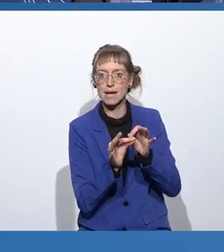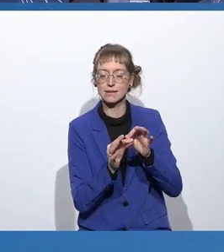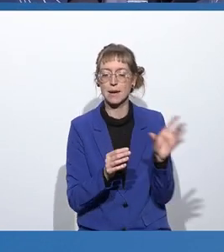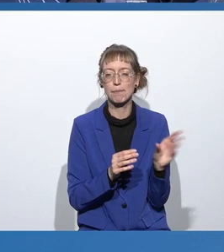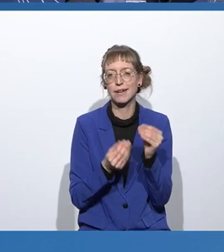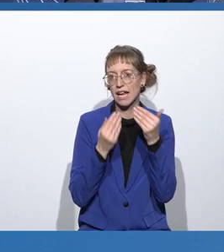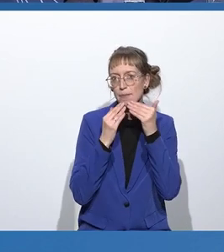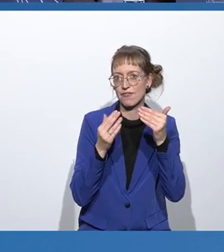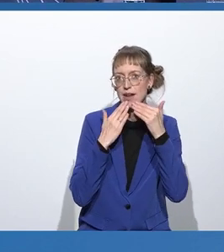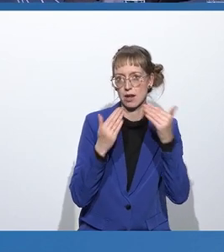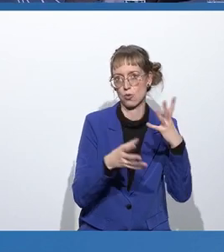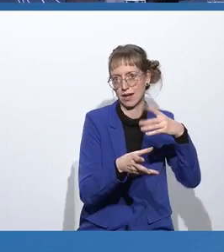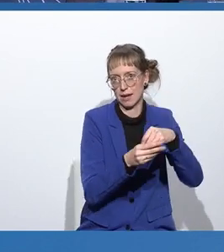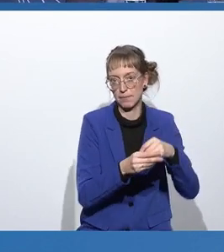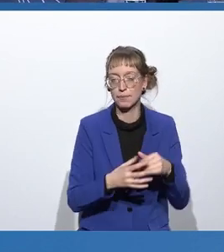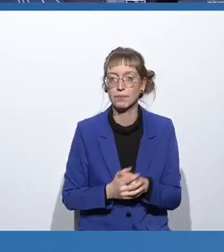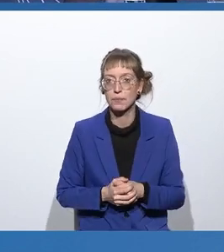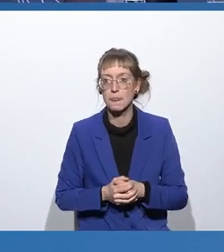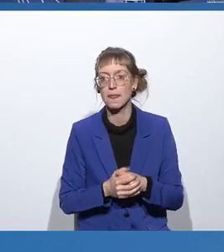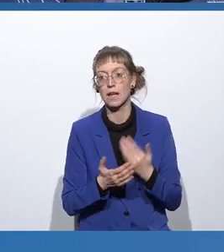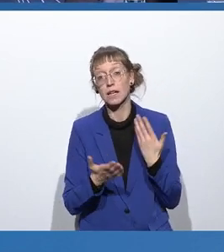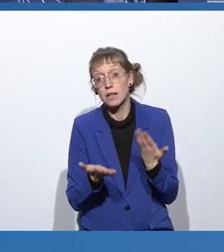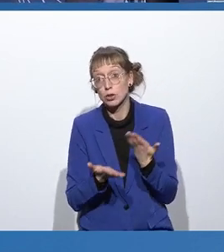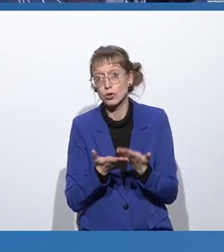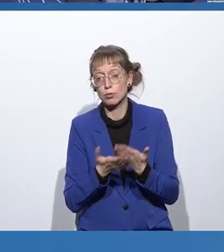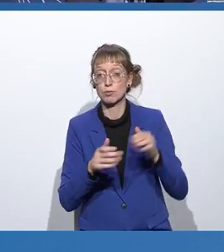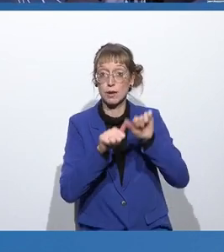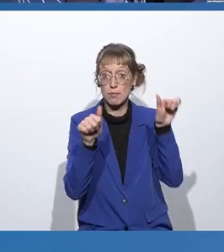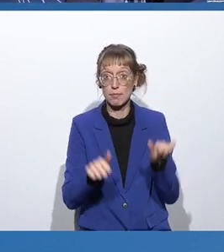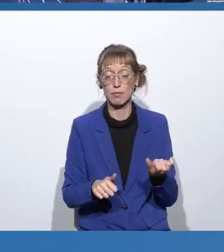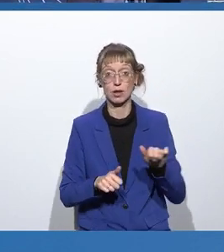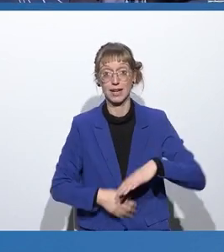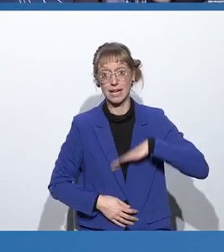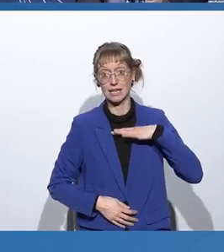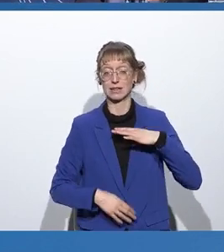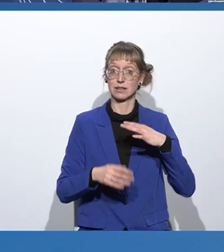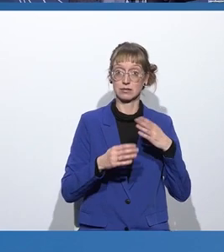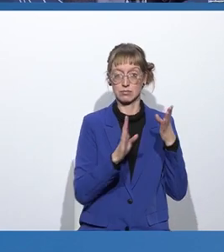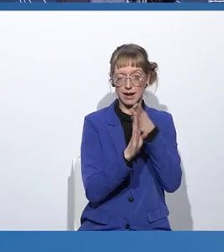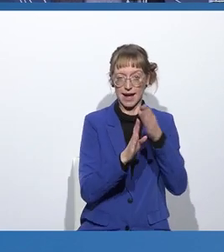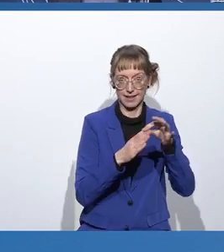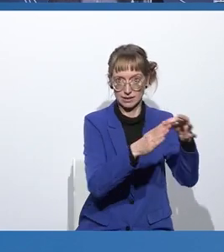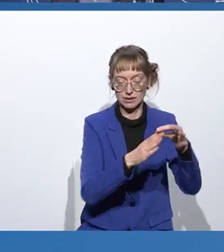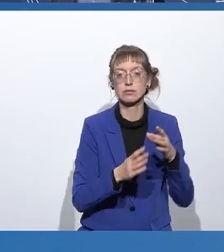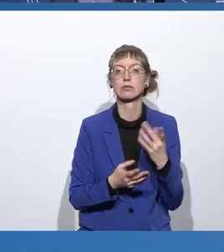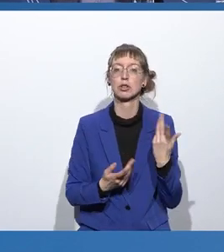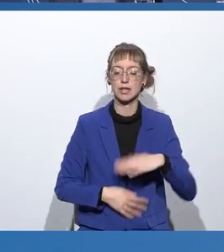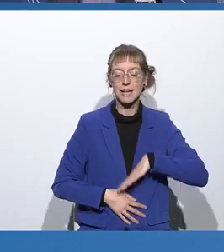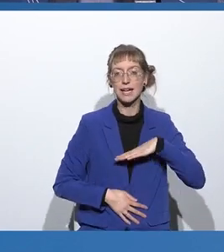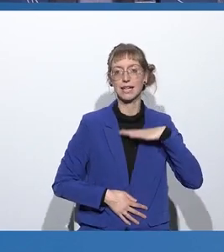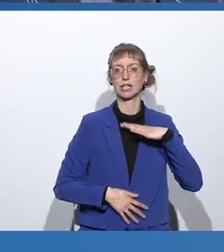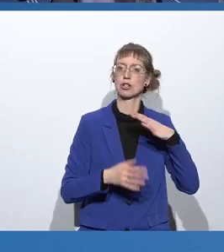Es gibt bei uns zum Beispiel eine sogenannte Model Ethics Guidance. Da definieren wir einen ethischen